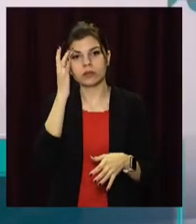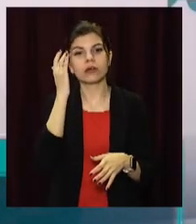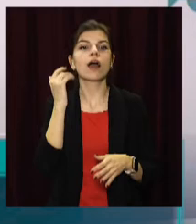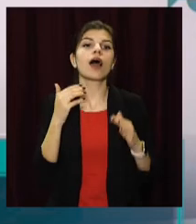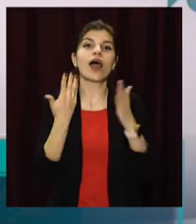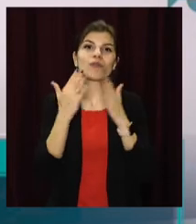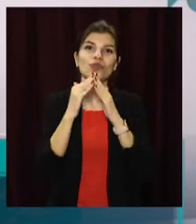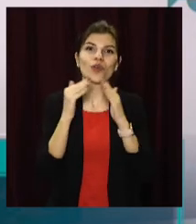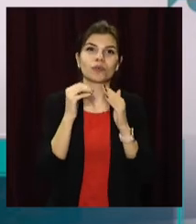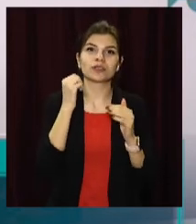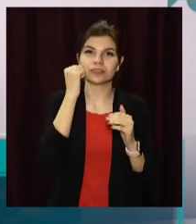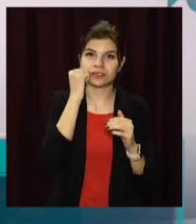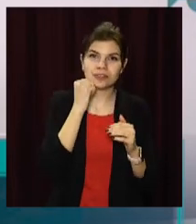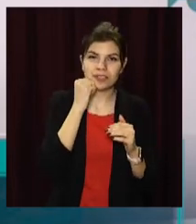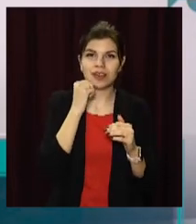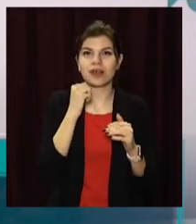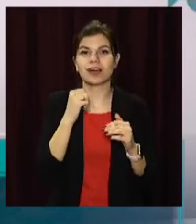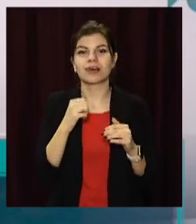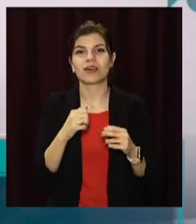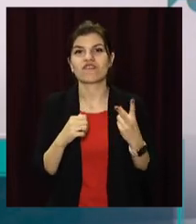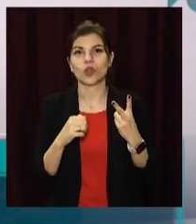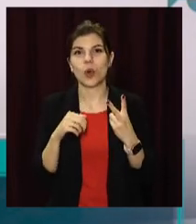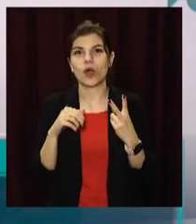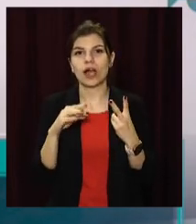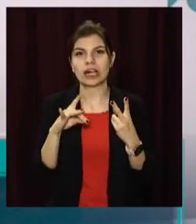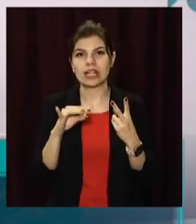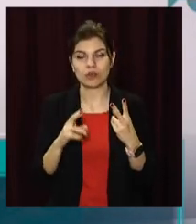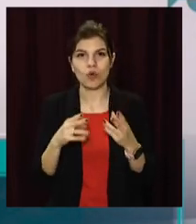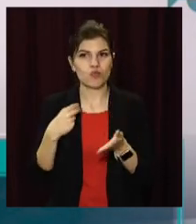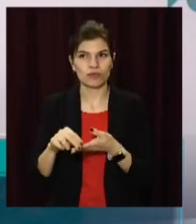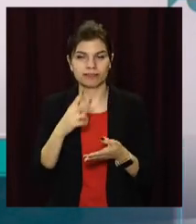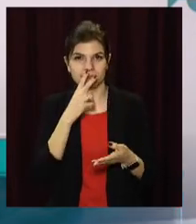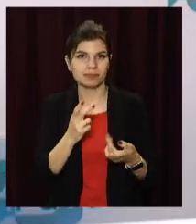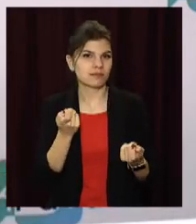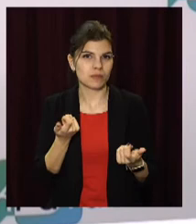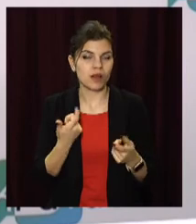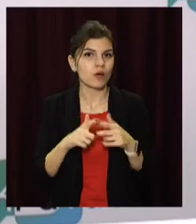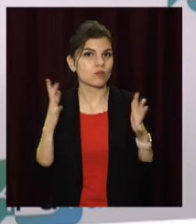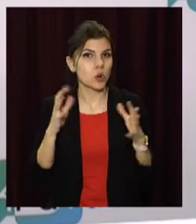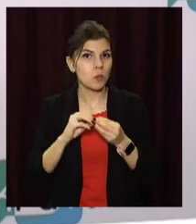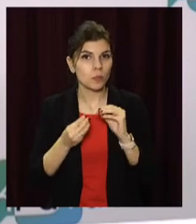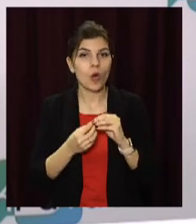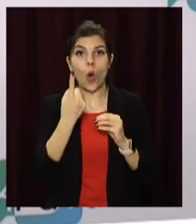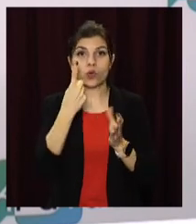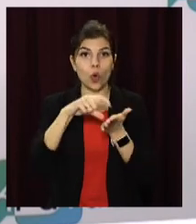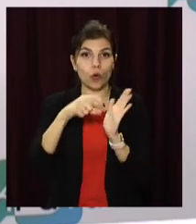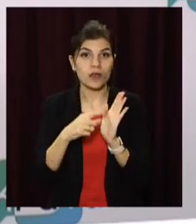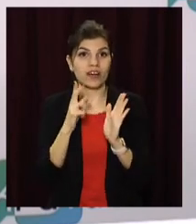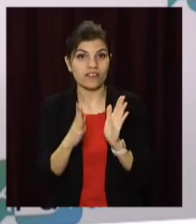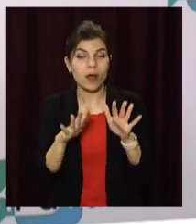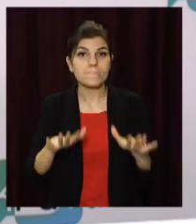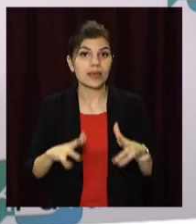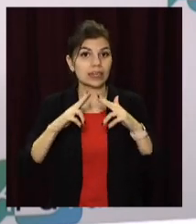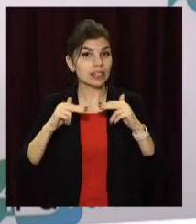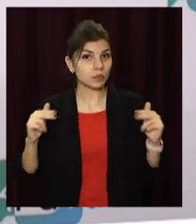мало житла, який ми можемо взагалі купити. Це дуже велика проблема – купити однокімнатну квартиру в місті